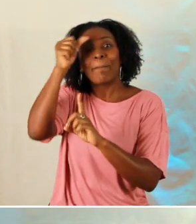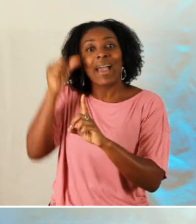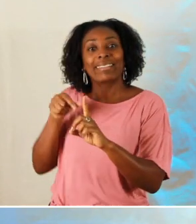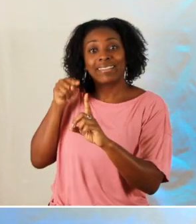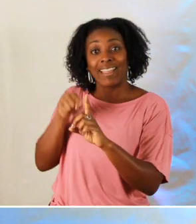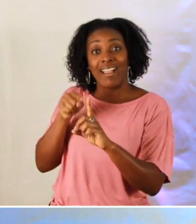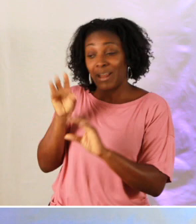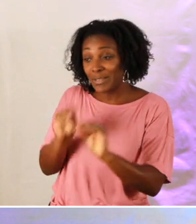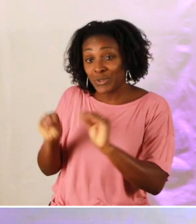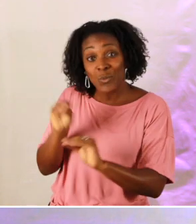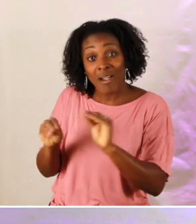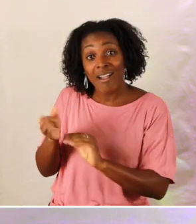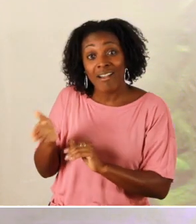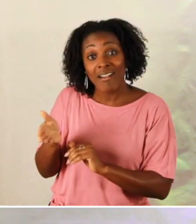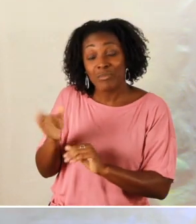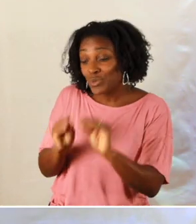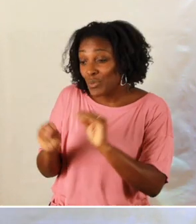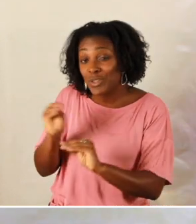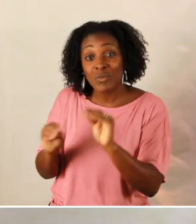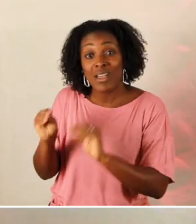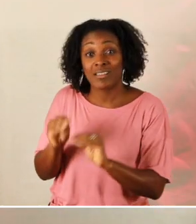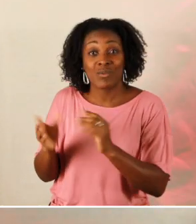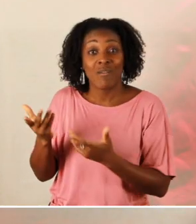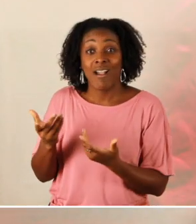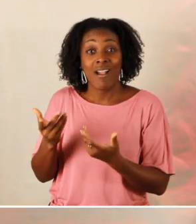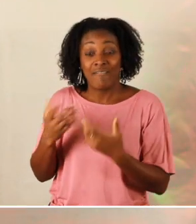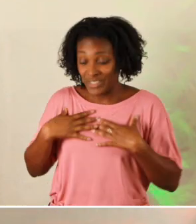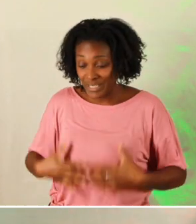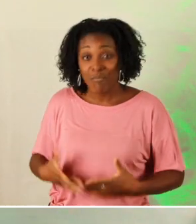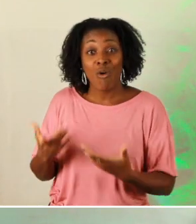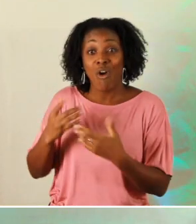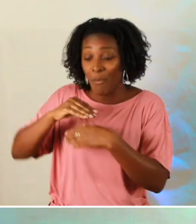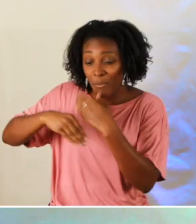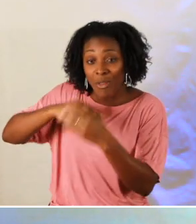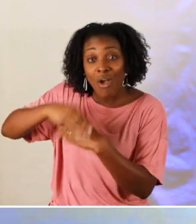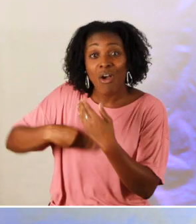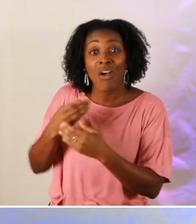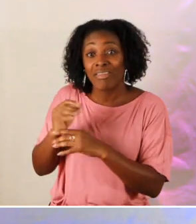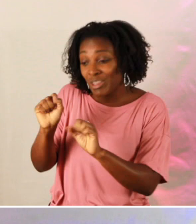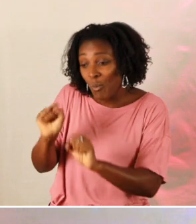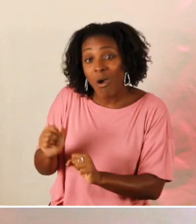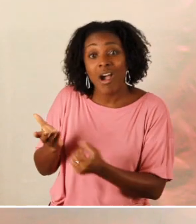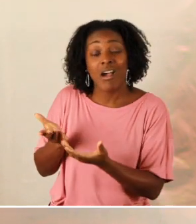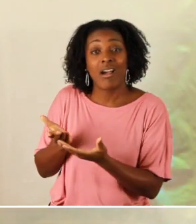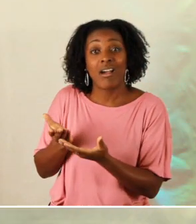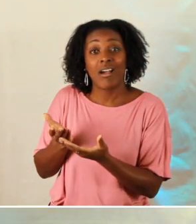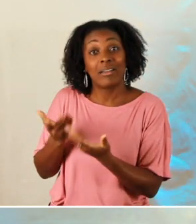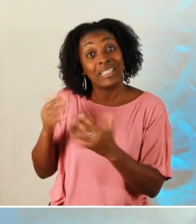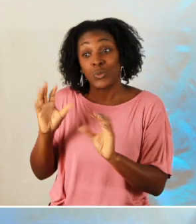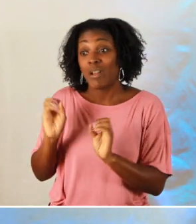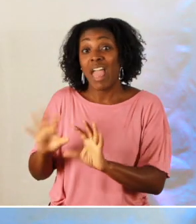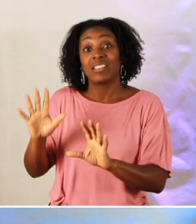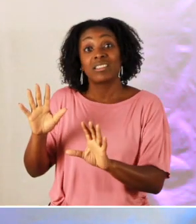il avait pris soin de lui spirituellement puisque physiquement il lui a bien bandé les plaies etc il a tout nettoyé mais il n'a pas